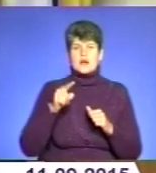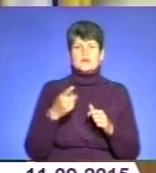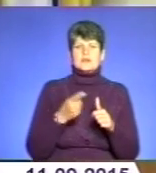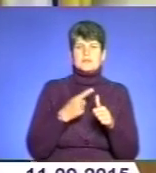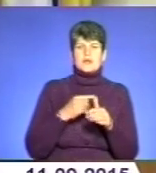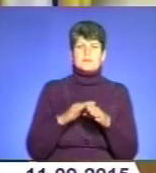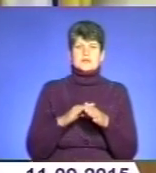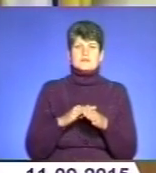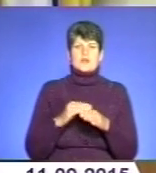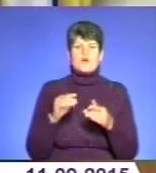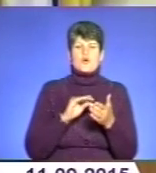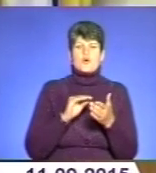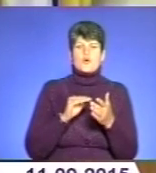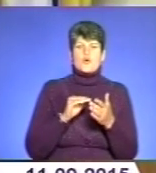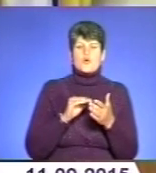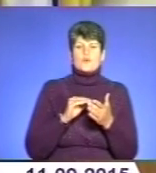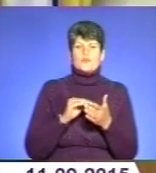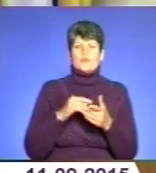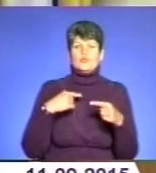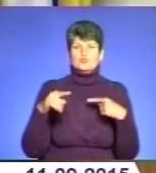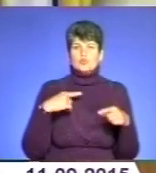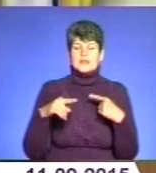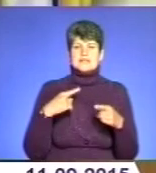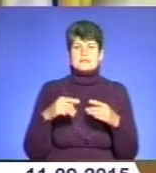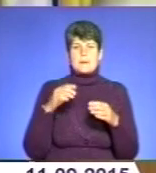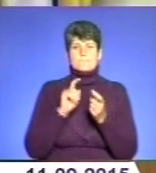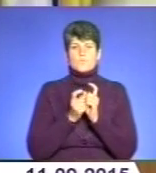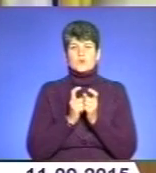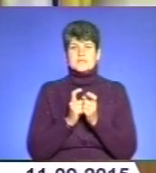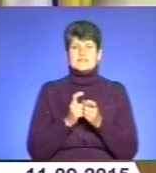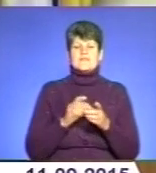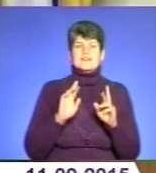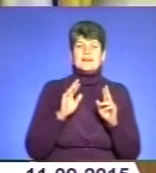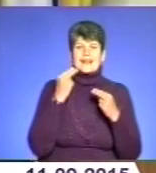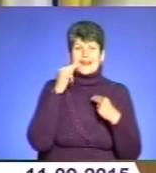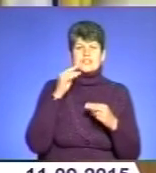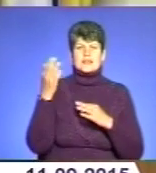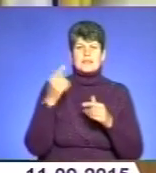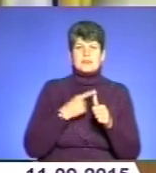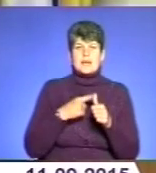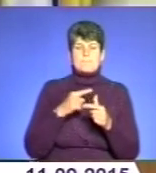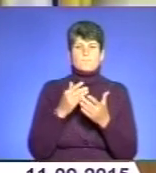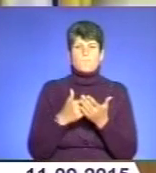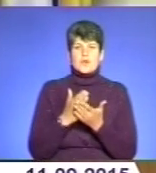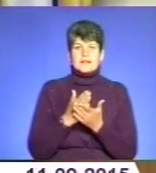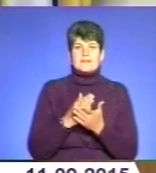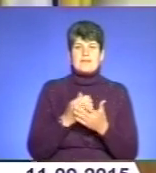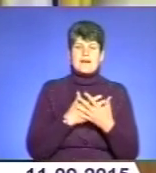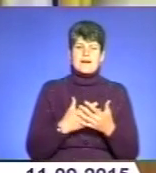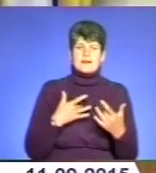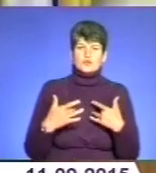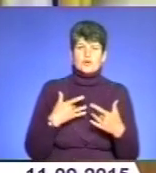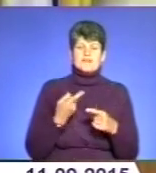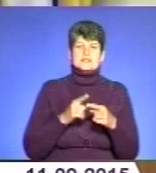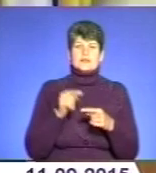прізвища футболістів, хокеїстів, борців, фігурестів, інших спортсменів краще, ніж імена політики або акторів. Це свідченням того, що спорт